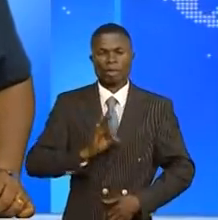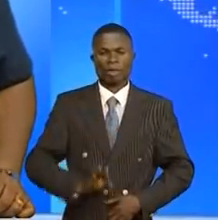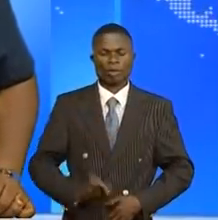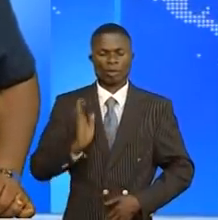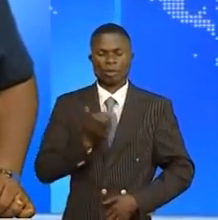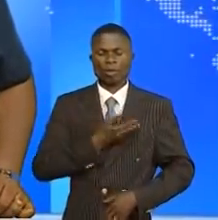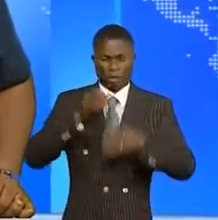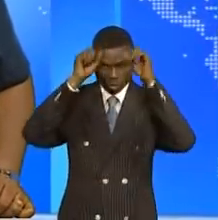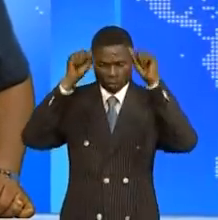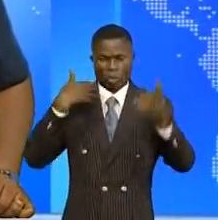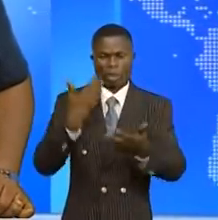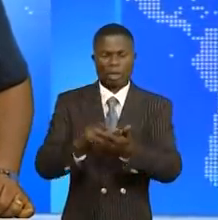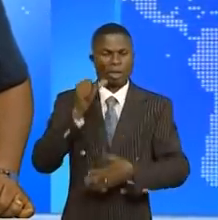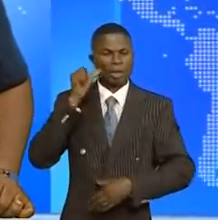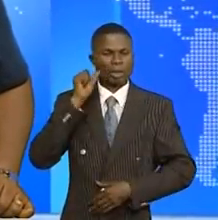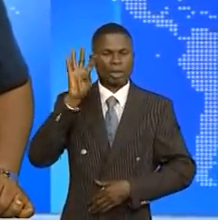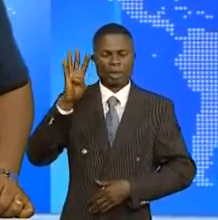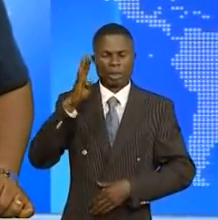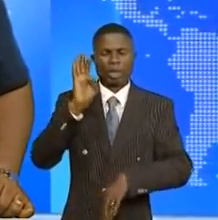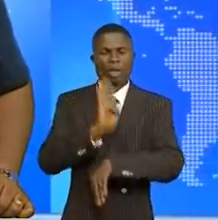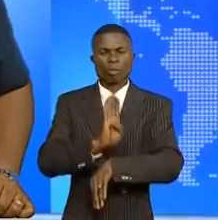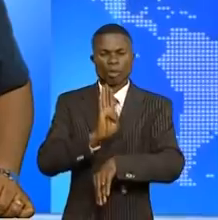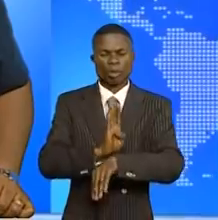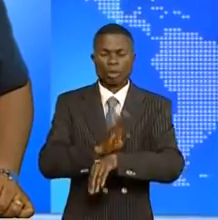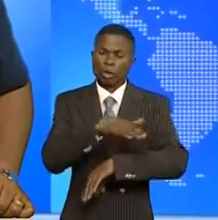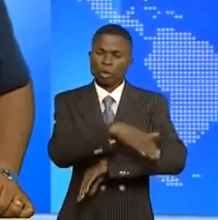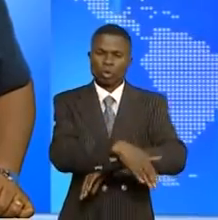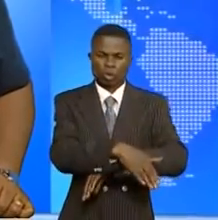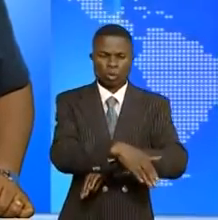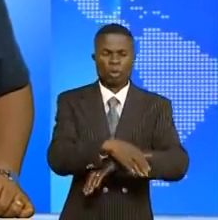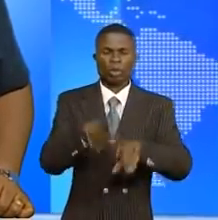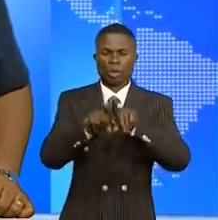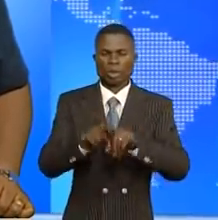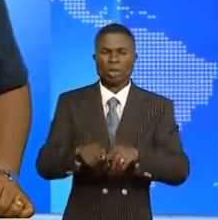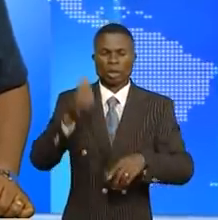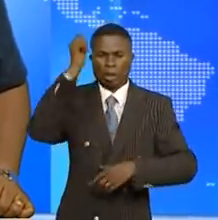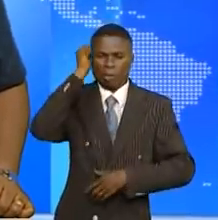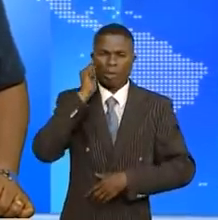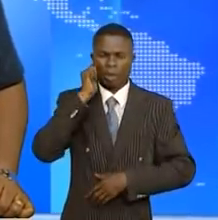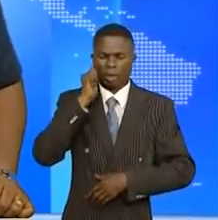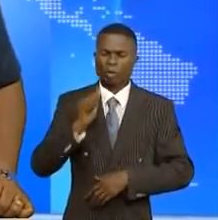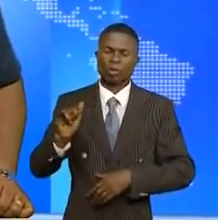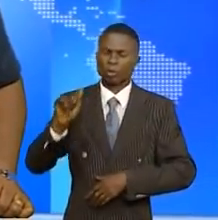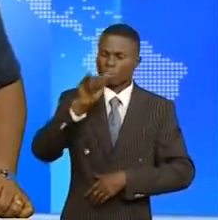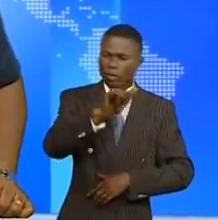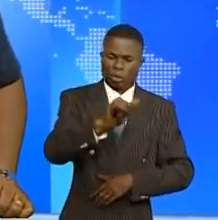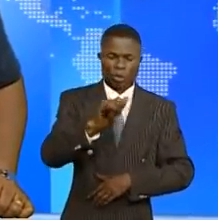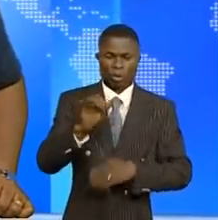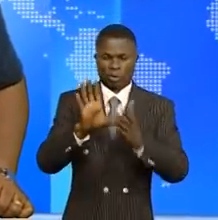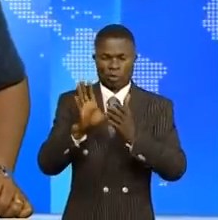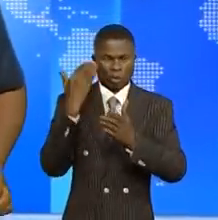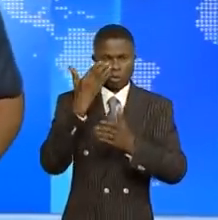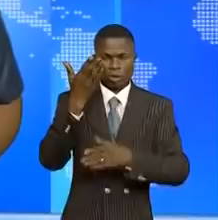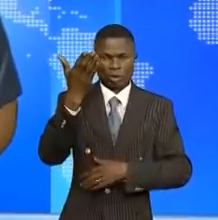Tshisekedi était arrivé hier au Congo-Brazzaville dans la soirée par le beach Ngo Billa, revivant en image de son